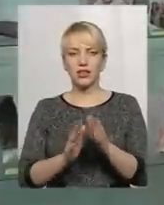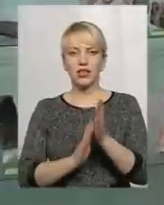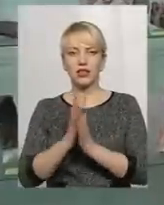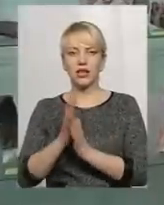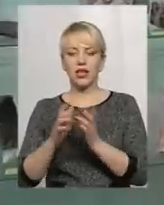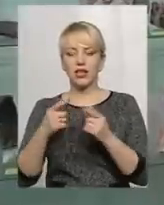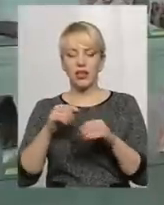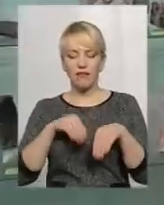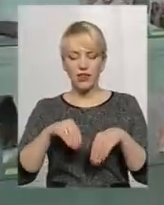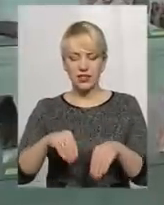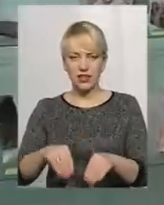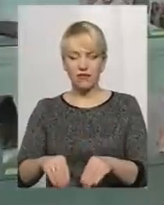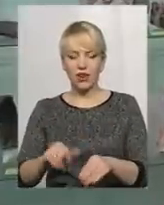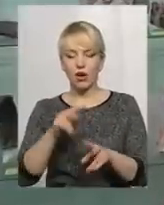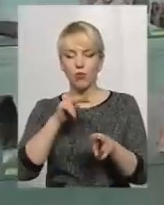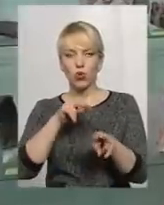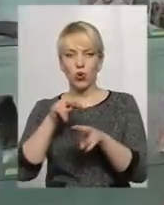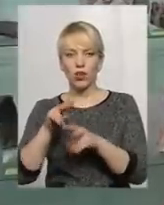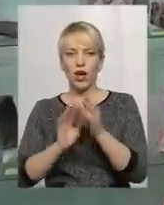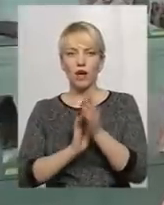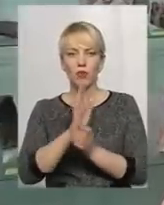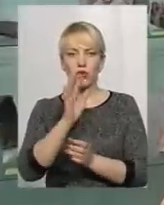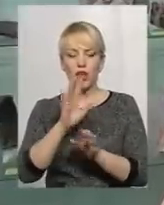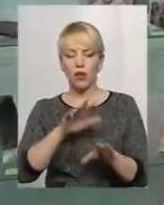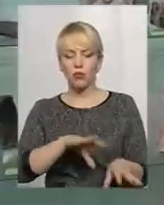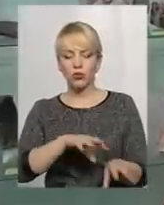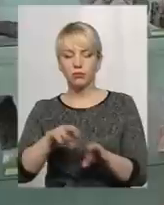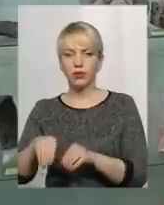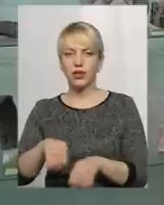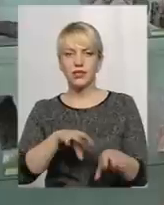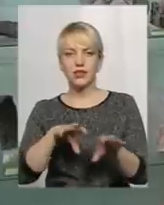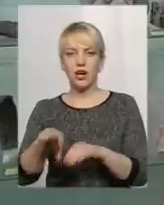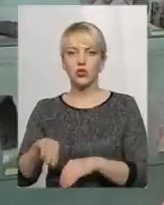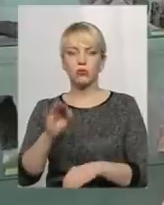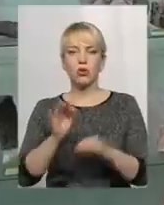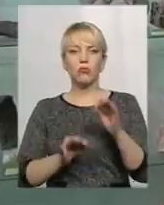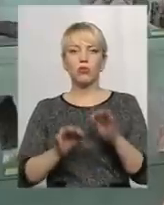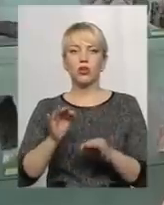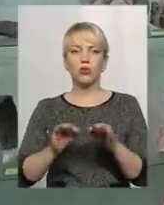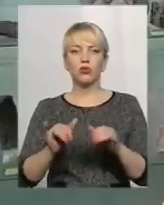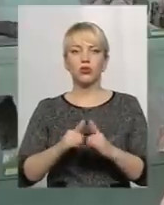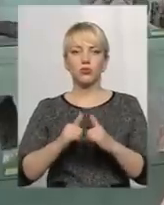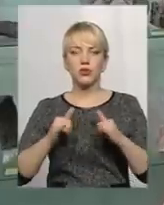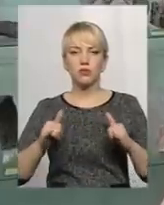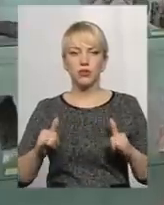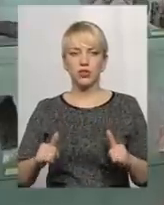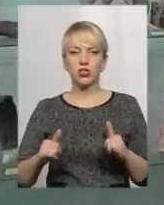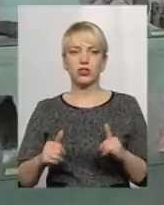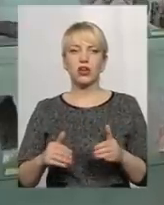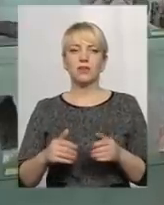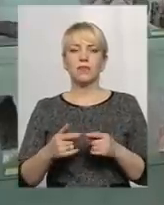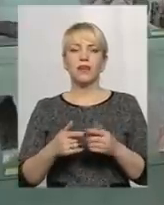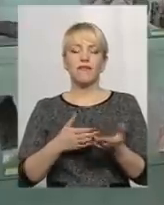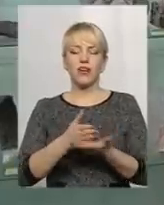висіваємо, доглядаємо, дозрівають ті рослинки, а потім пересаджуємо їх в природні середовища для збільшення видового